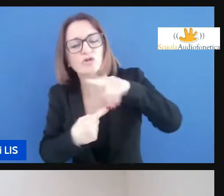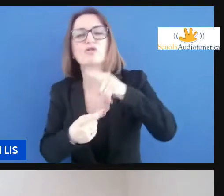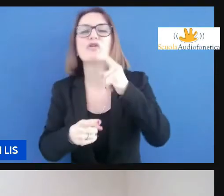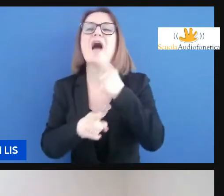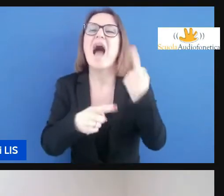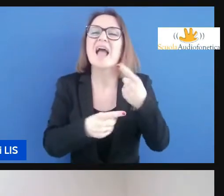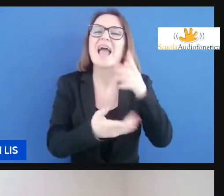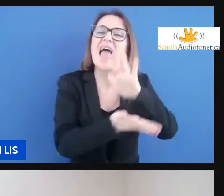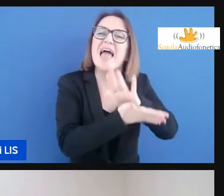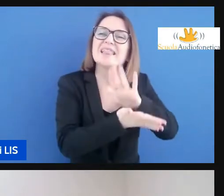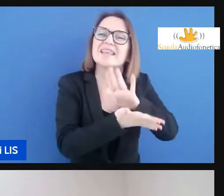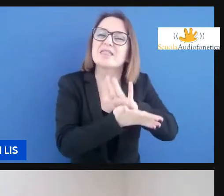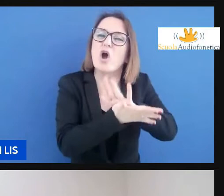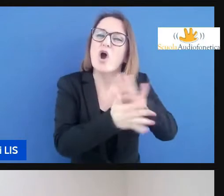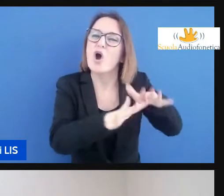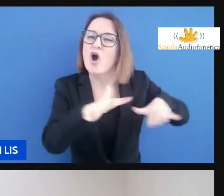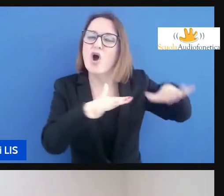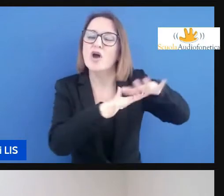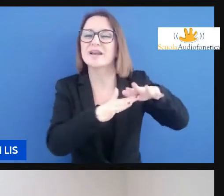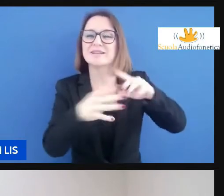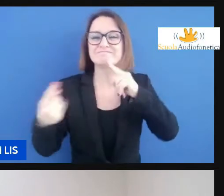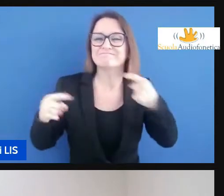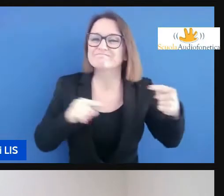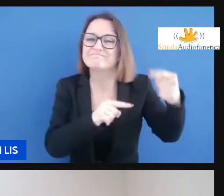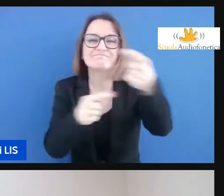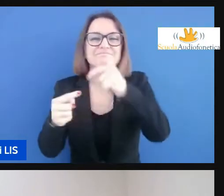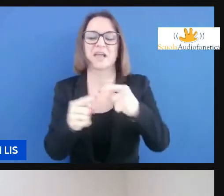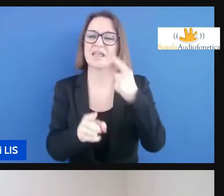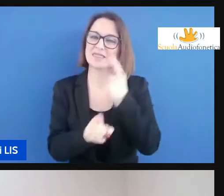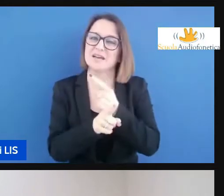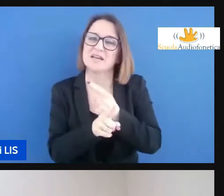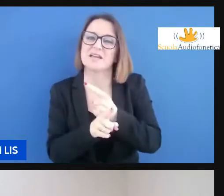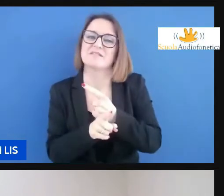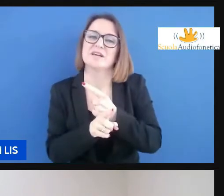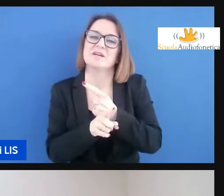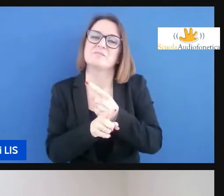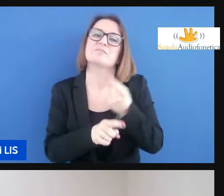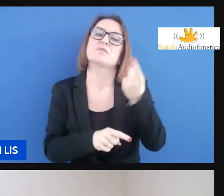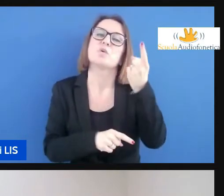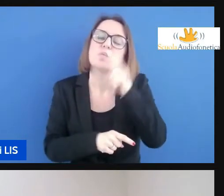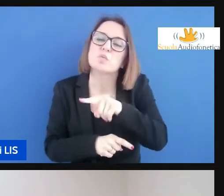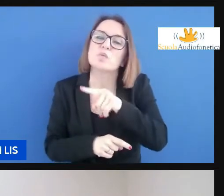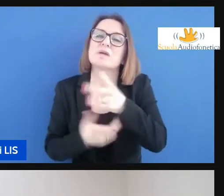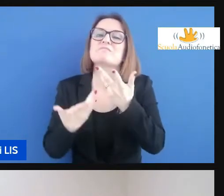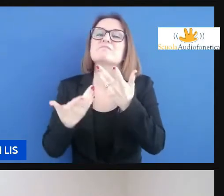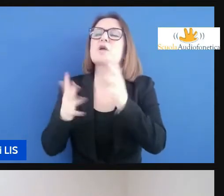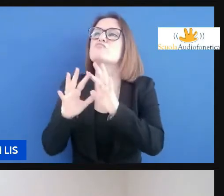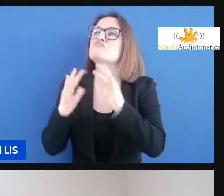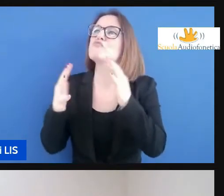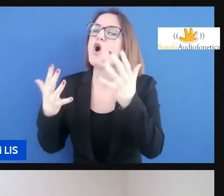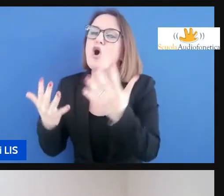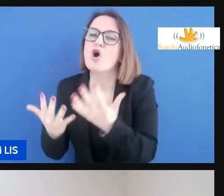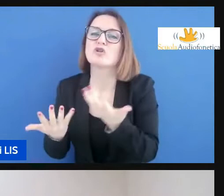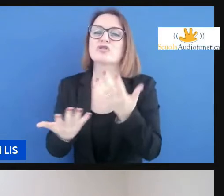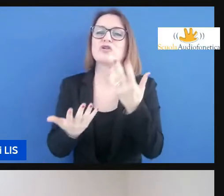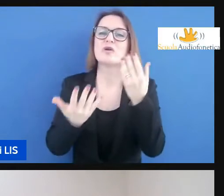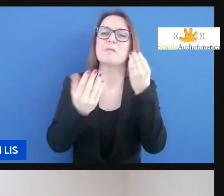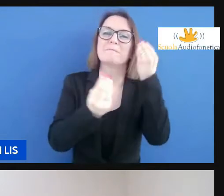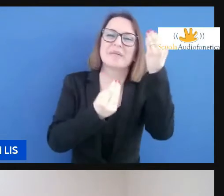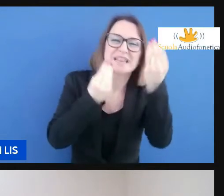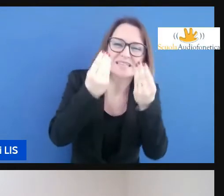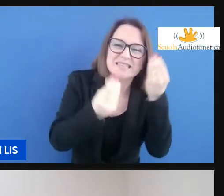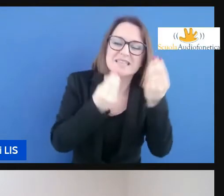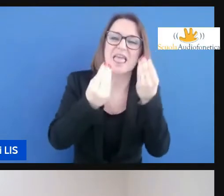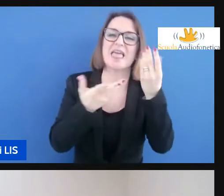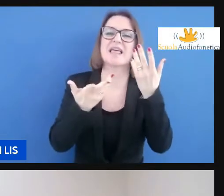anche il mondo e i pensieri di osservazioni le